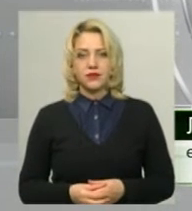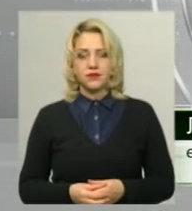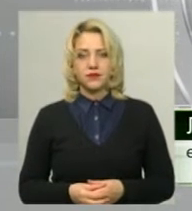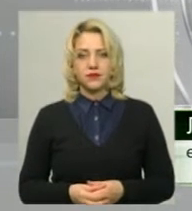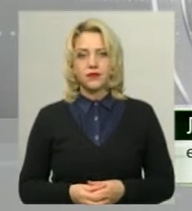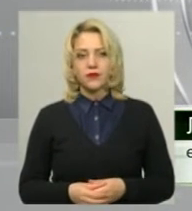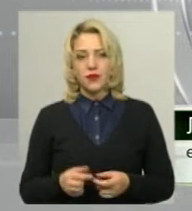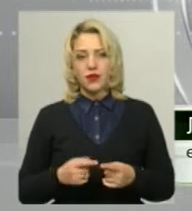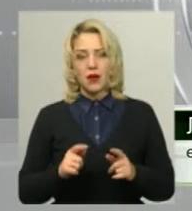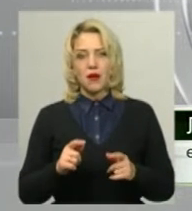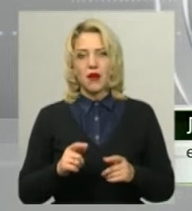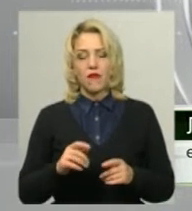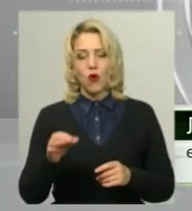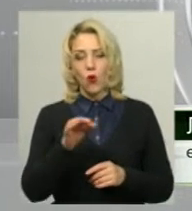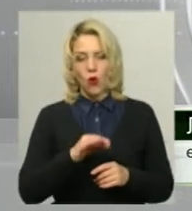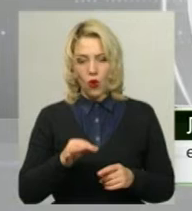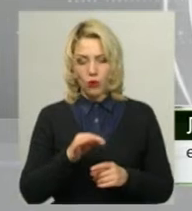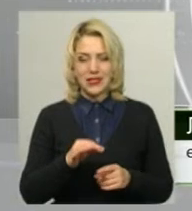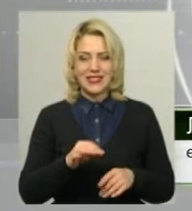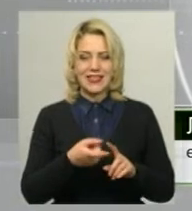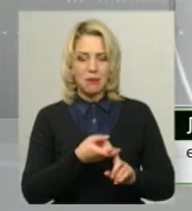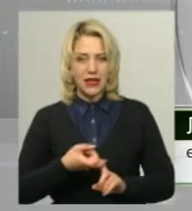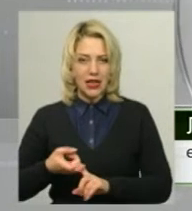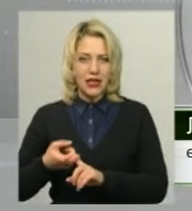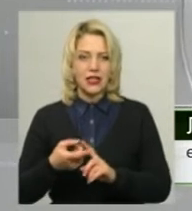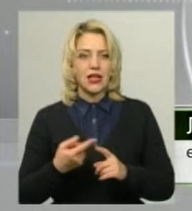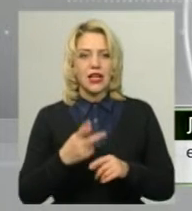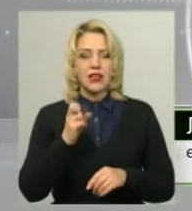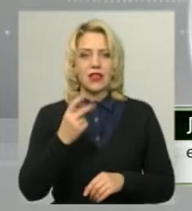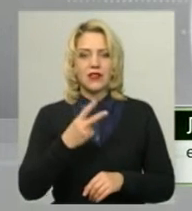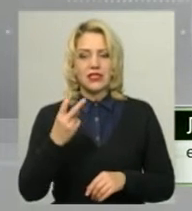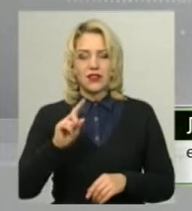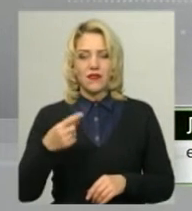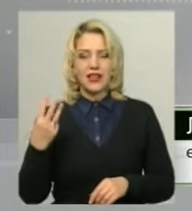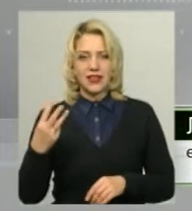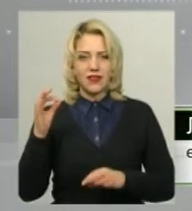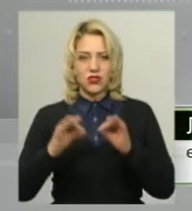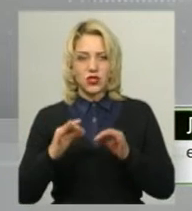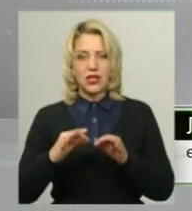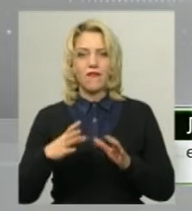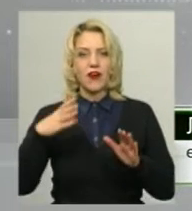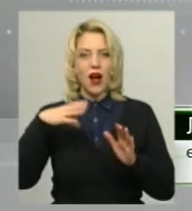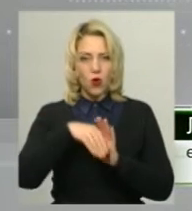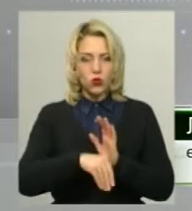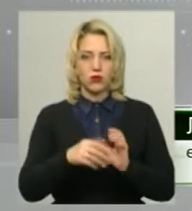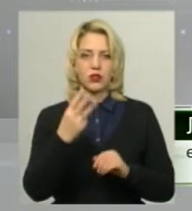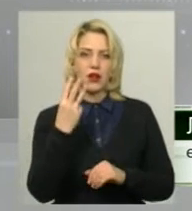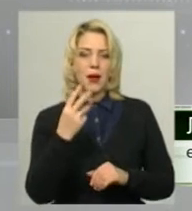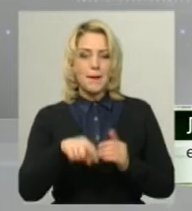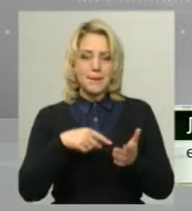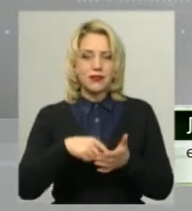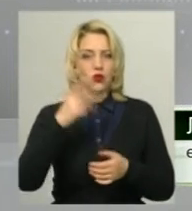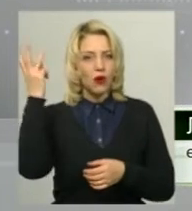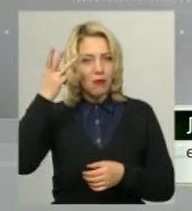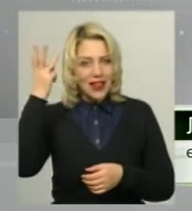захворювання в області на 23,2% за рахунок міста Хмельницького та